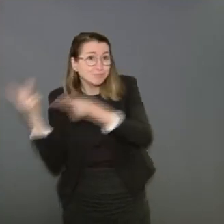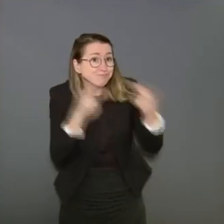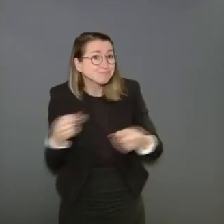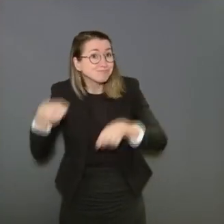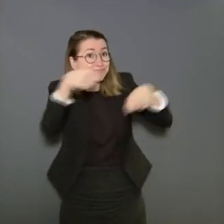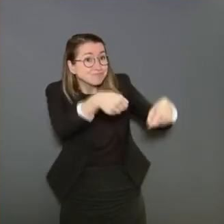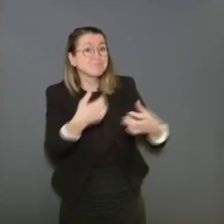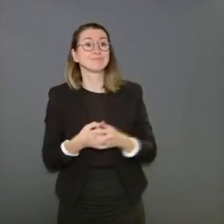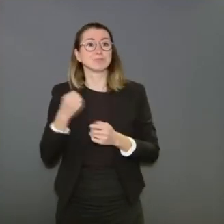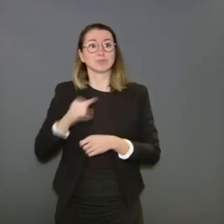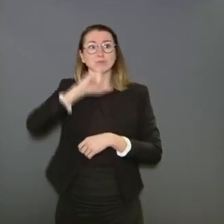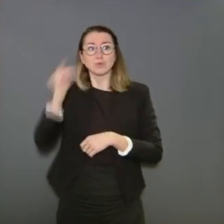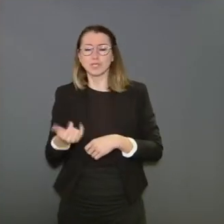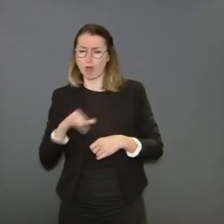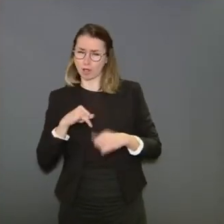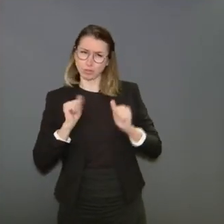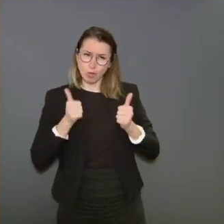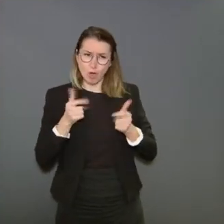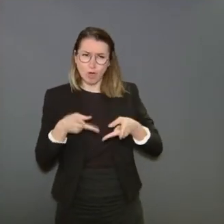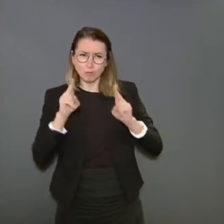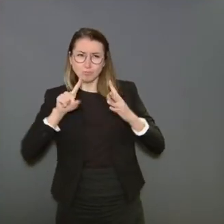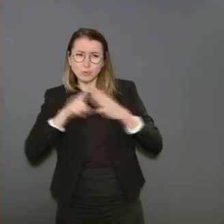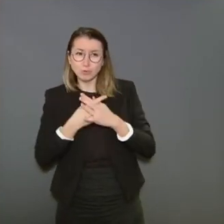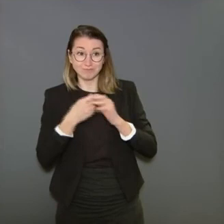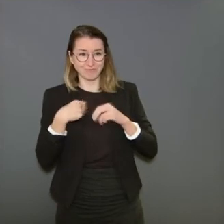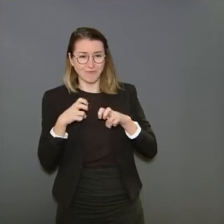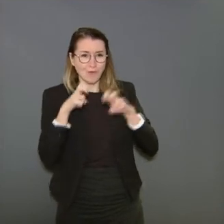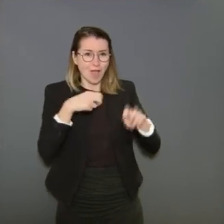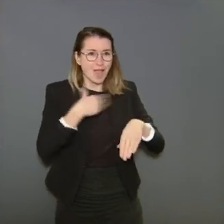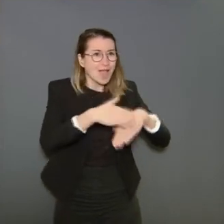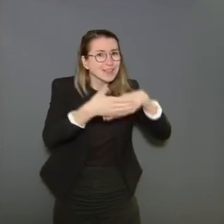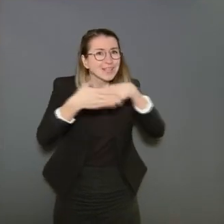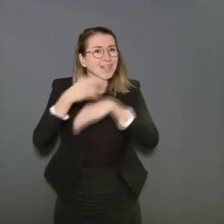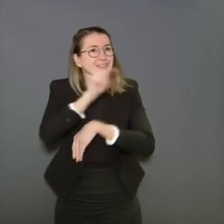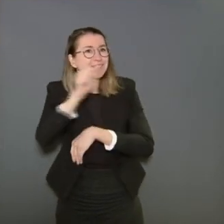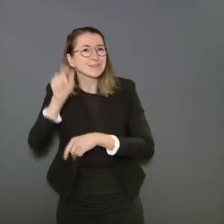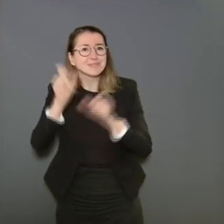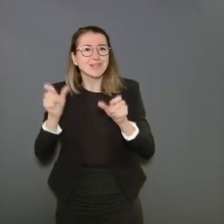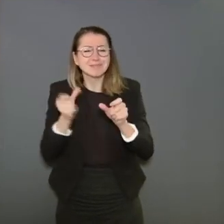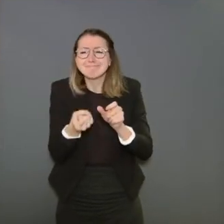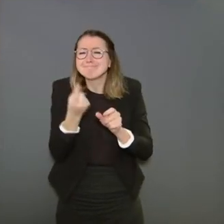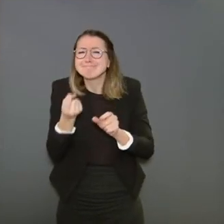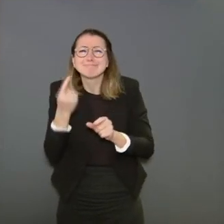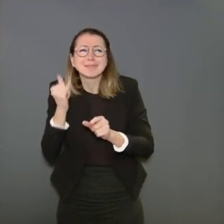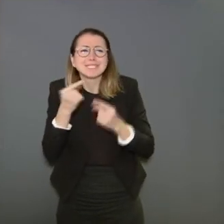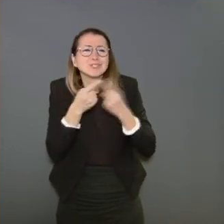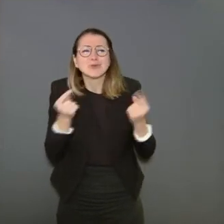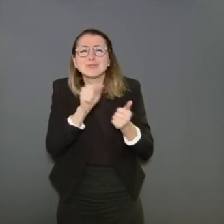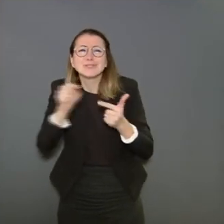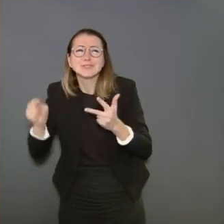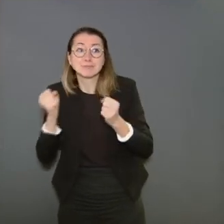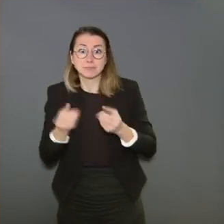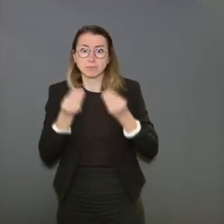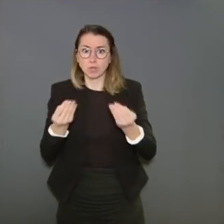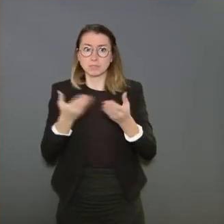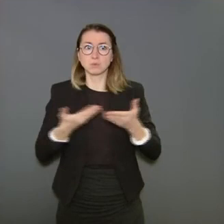les uns pour les autres. C'est souvent les petits gestes dans des situations difficiles qui font la différence. Vous savez, à un